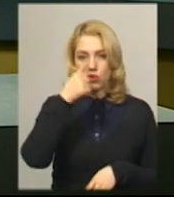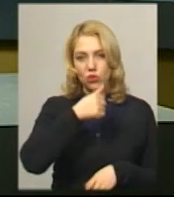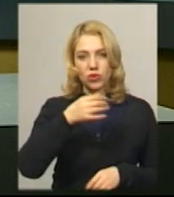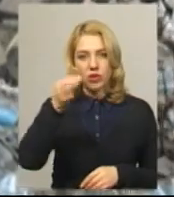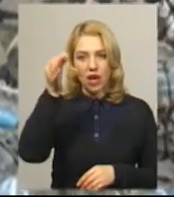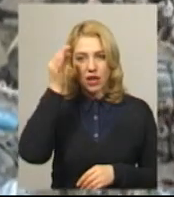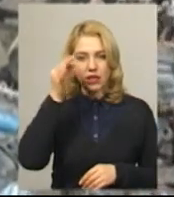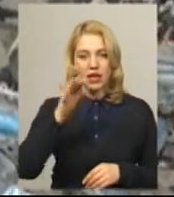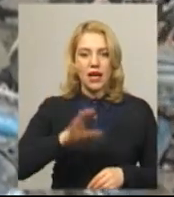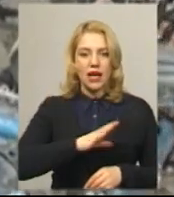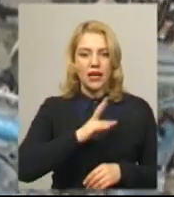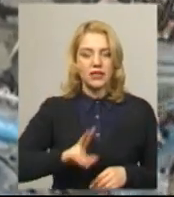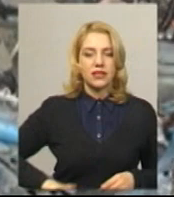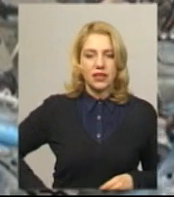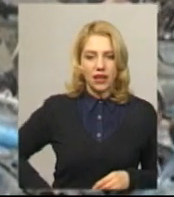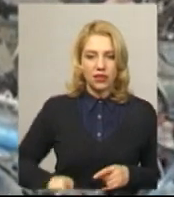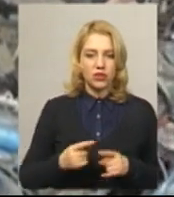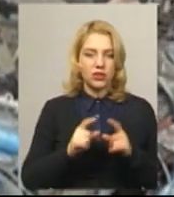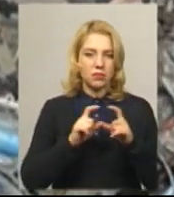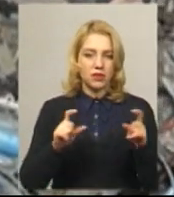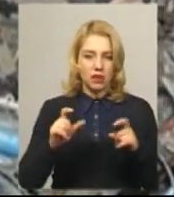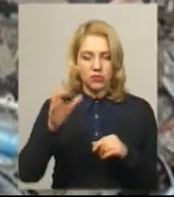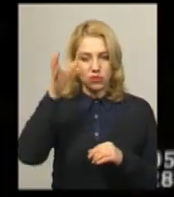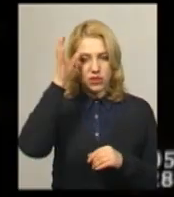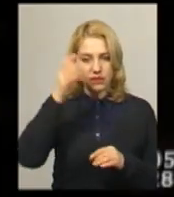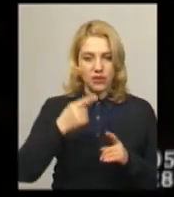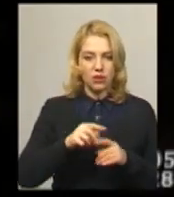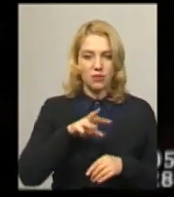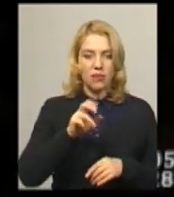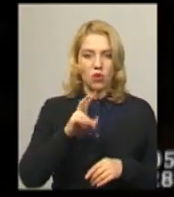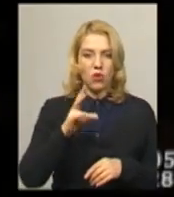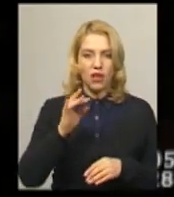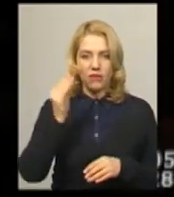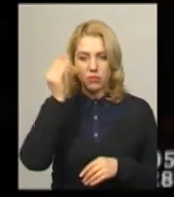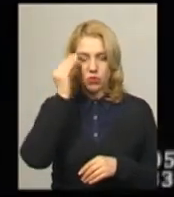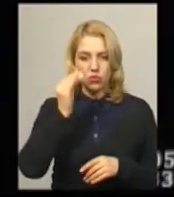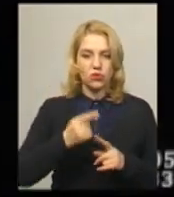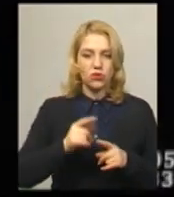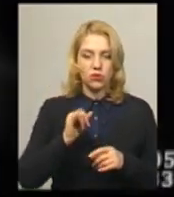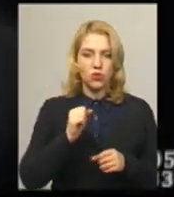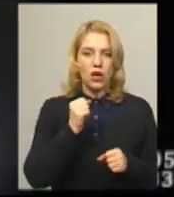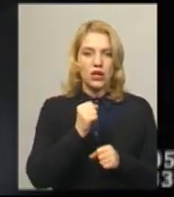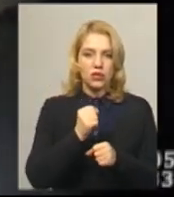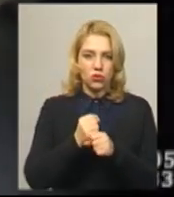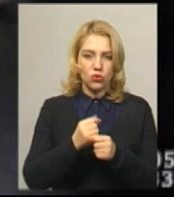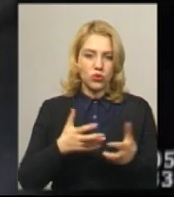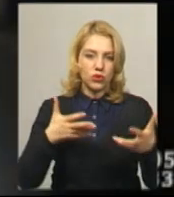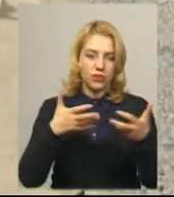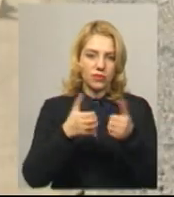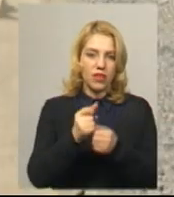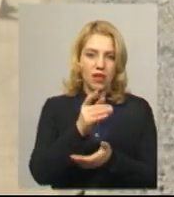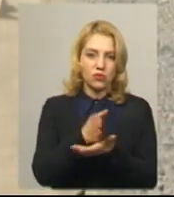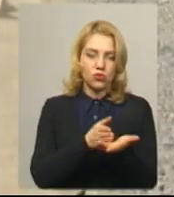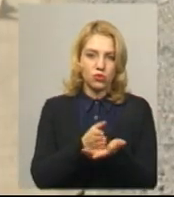екс-директора Департаменту освіти Хмельницької міської ради Романа Миколаєва підозрюють у скоєнні на службовому авто дорожньо-транспортної